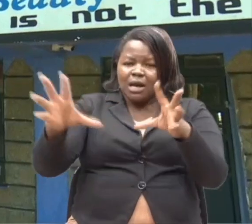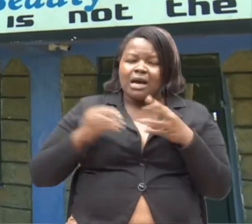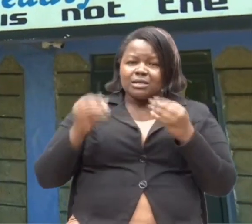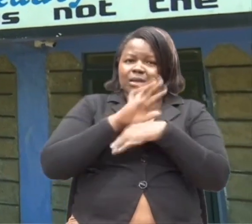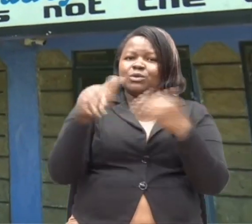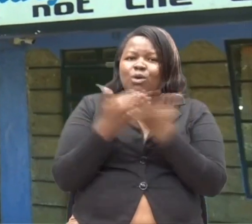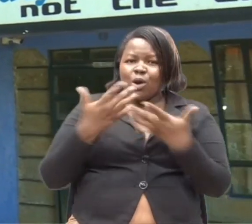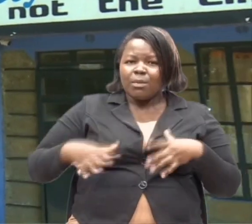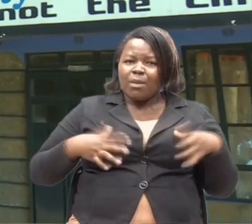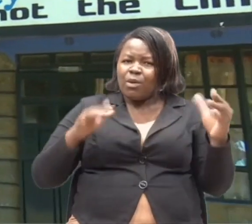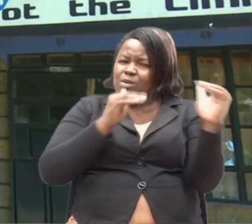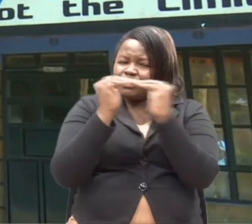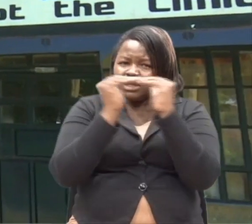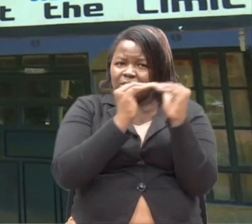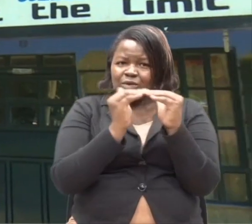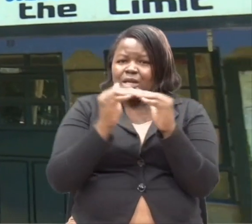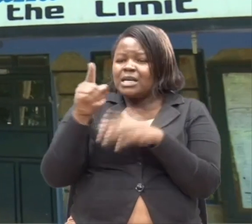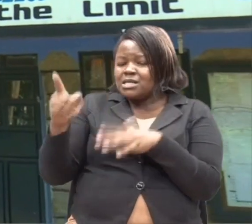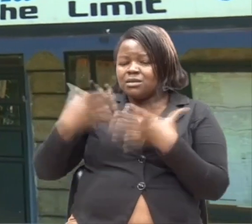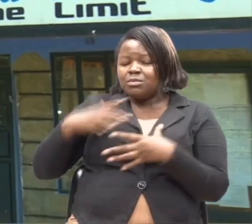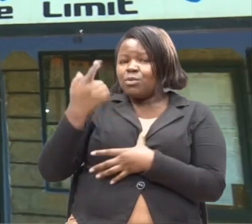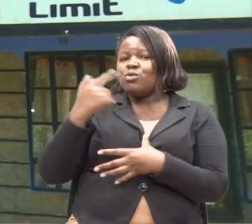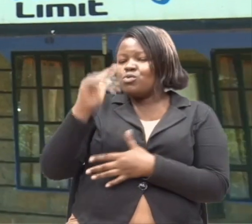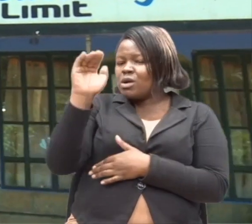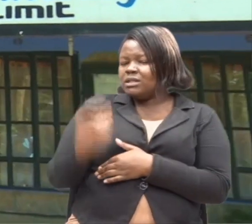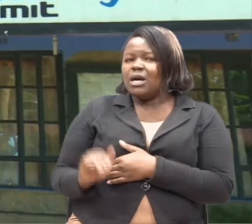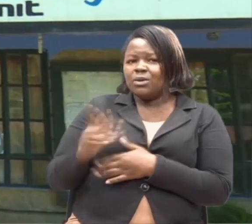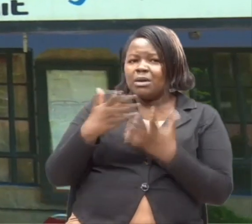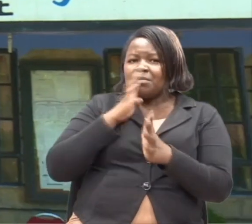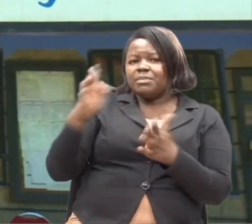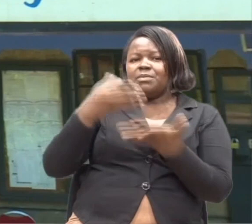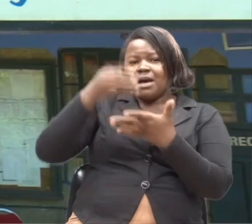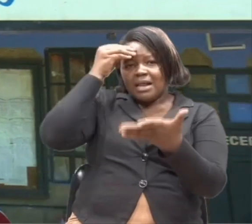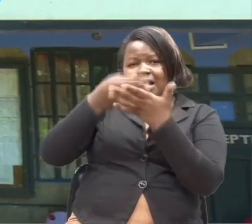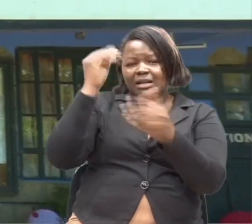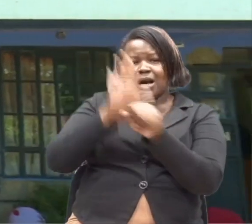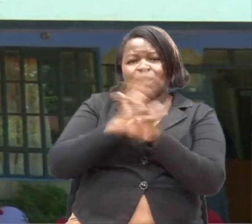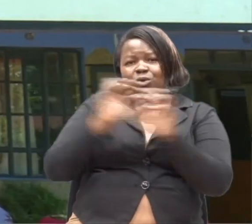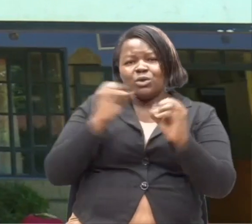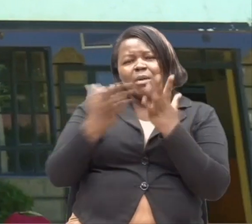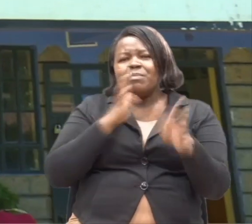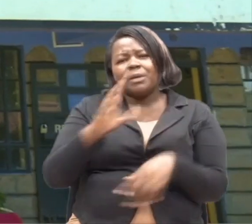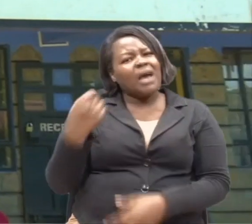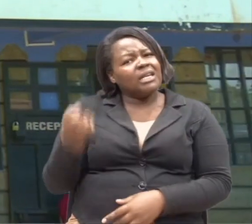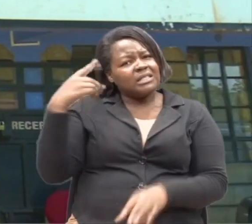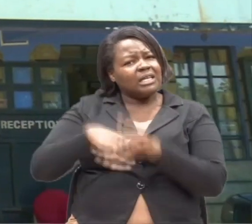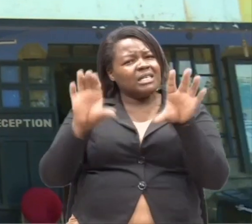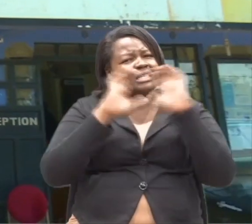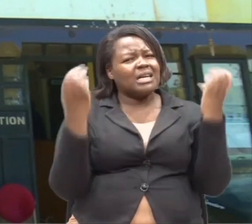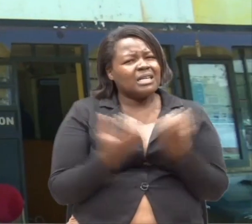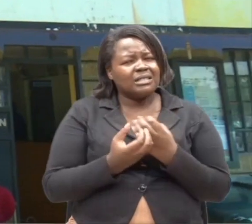wa kila kiwango. So, hao ambao wako pale chini labda haa kusoma sana. Labda haerevi darasani.